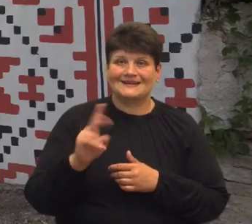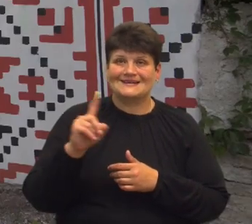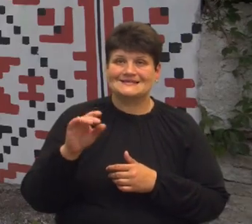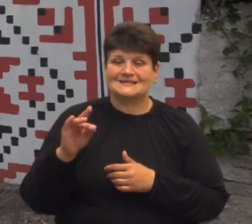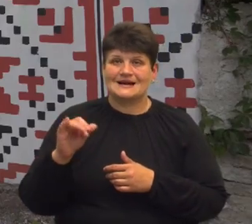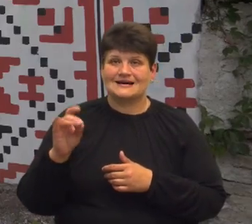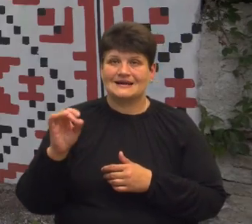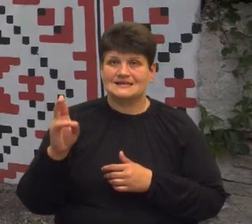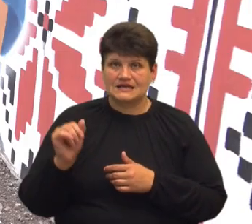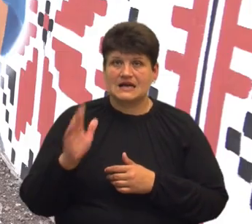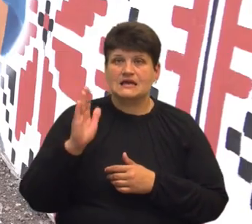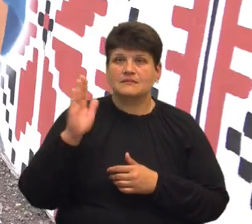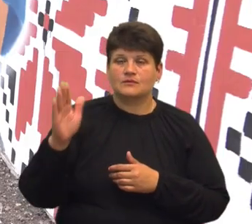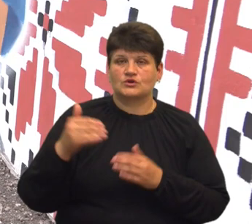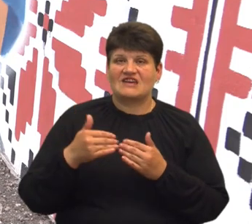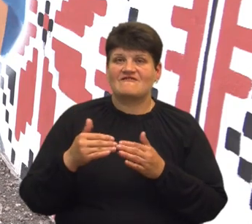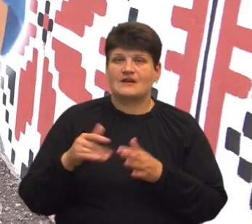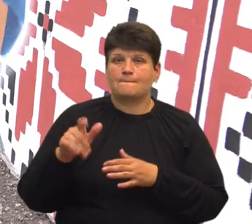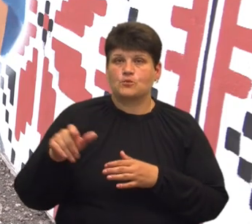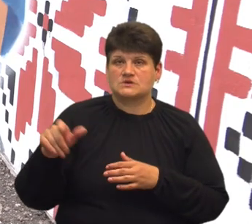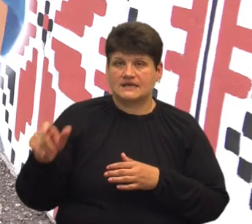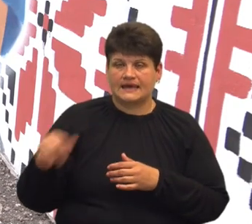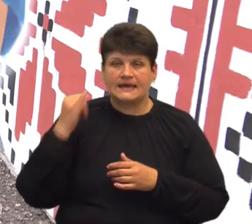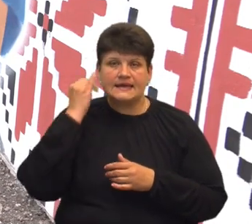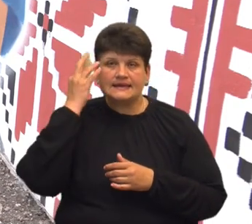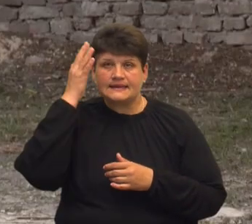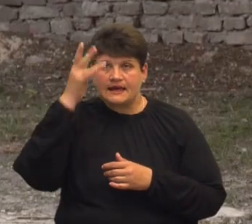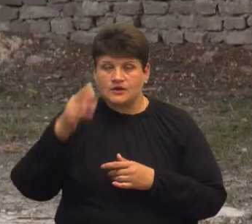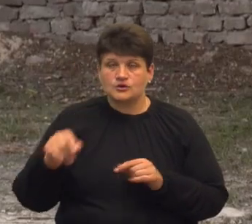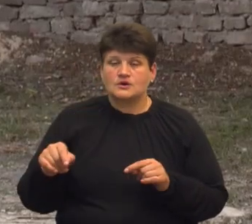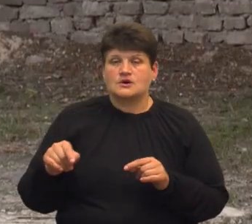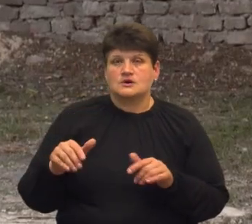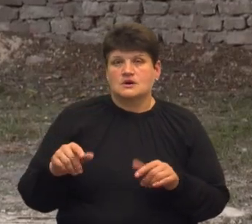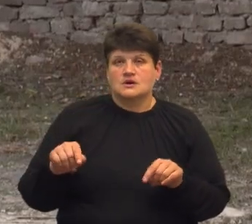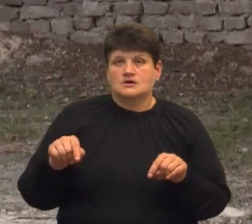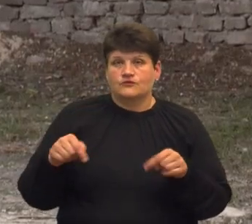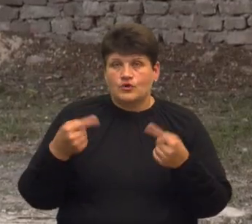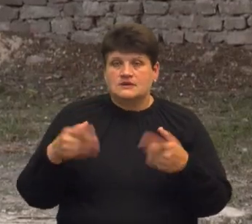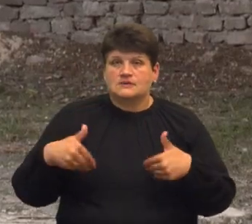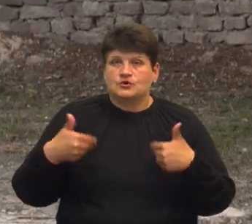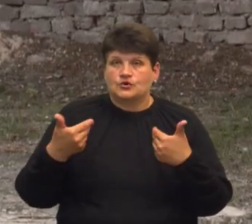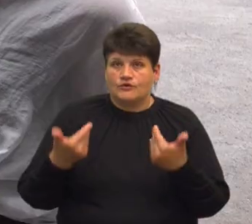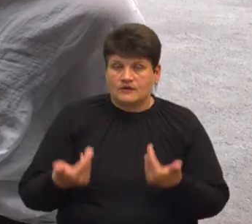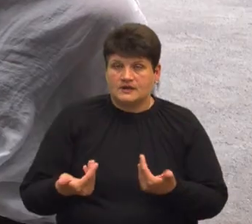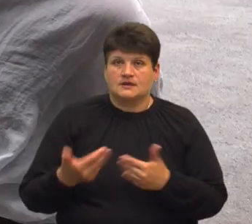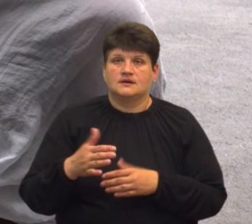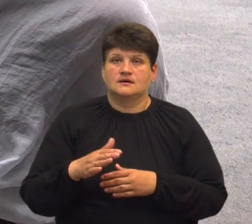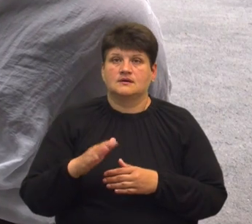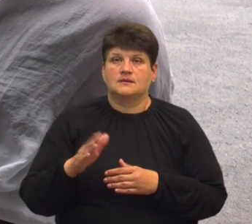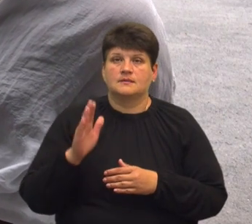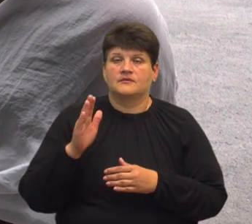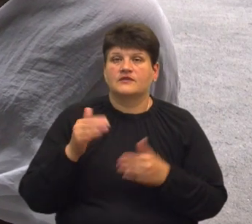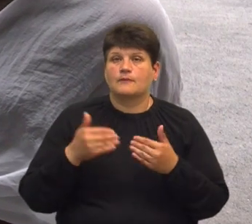майбутні випускники. Ідею створити мурал запропонувала майбутня випускниця гімназії та її мати Оксана Гумена. Це